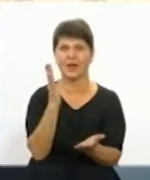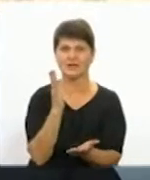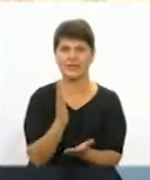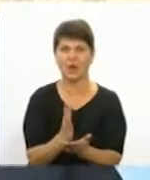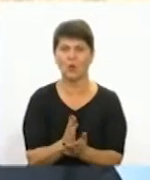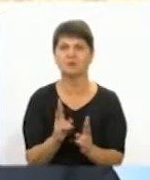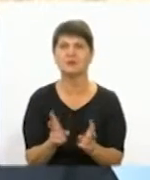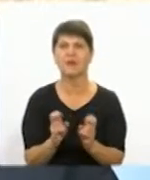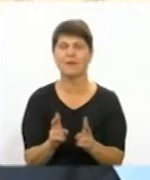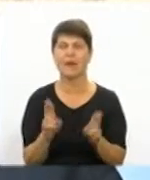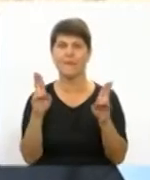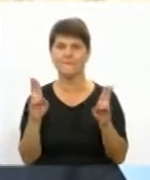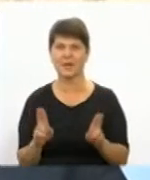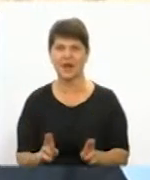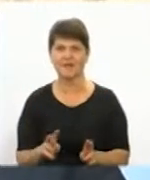як правило,